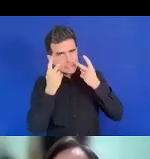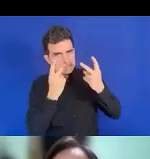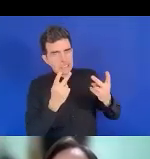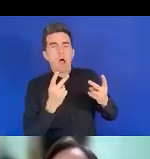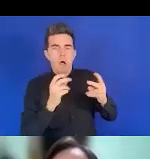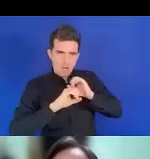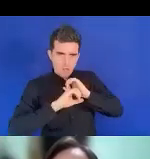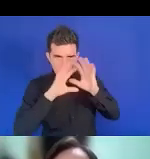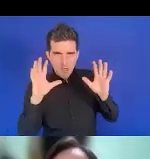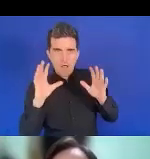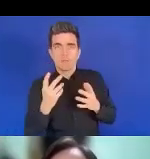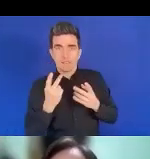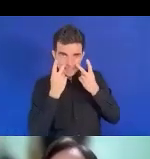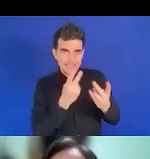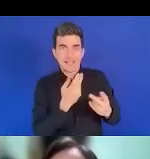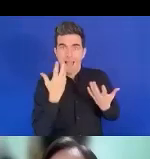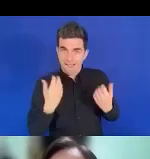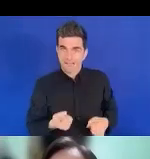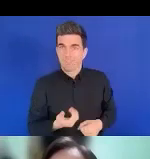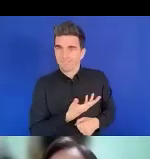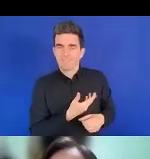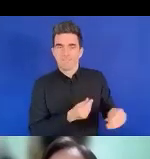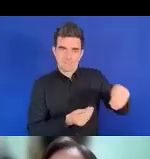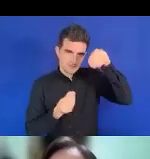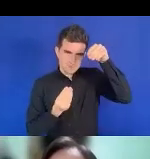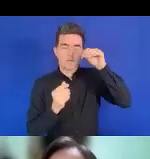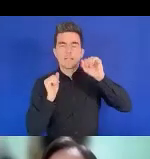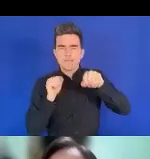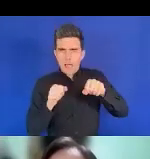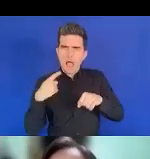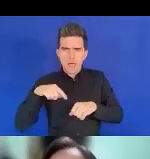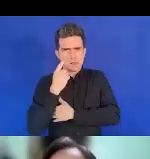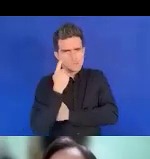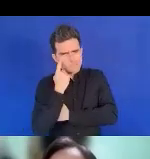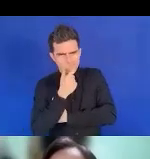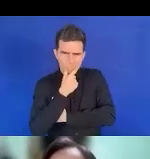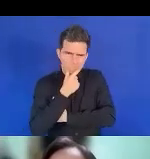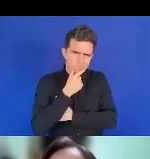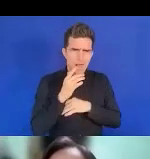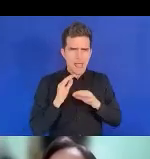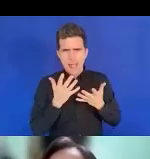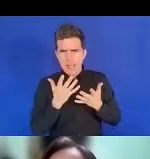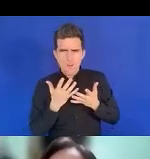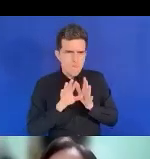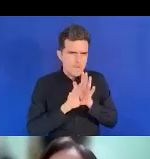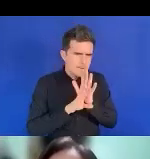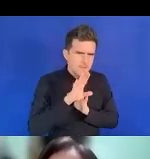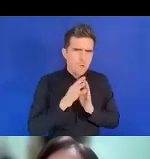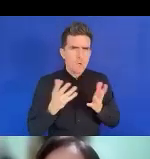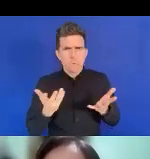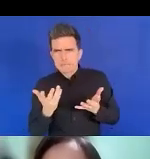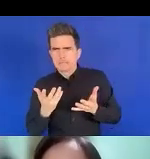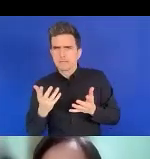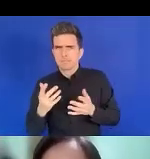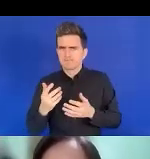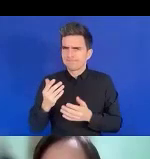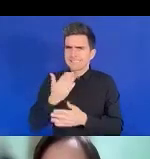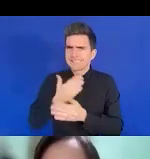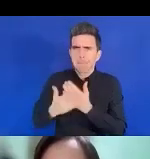avons une faible inclusion des personnes handicapées qui sont en termes essentiels.